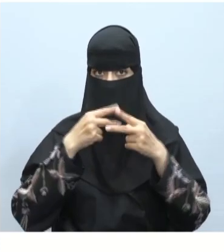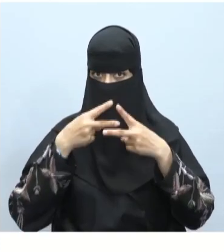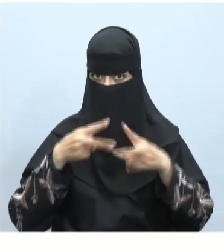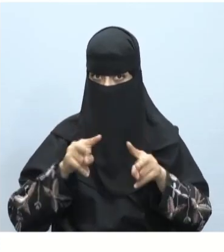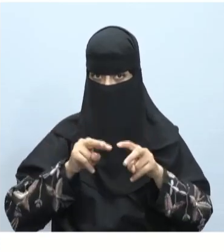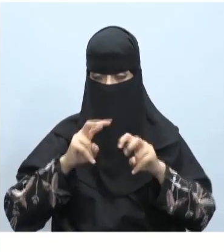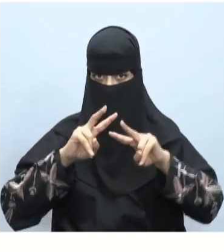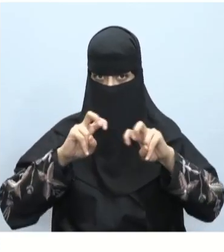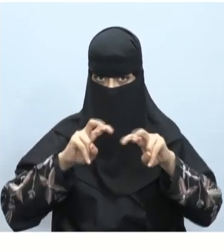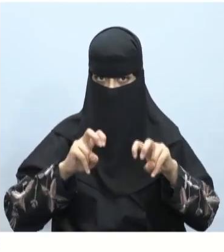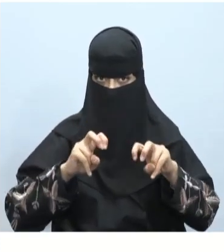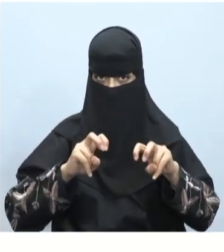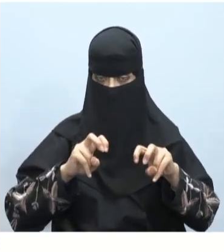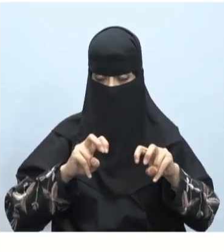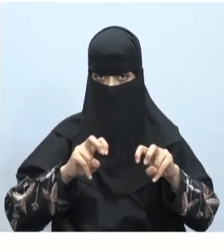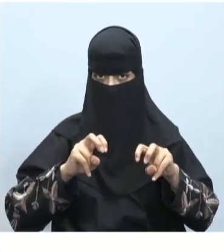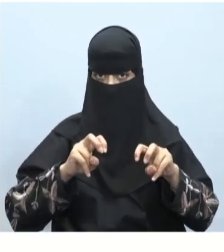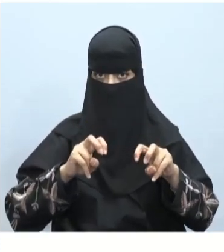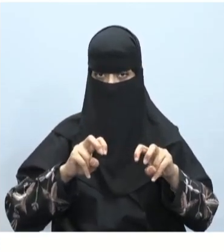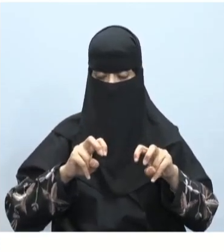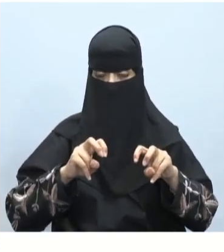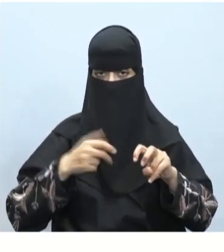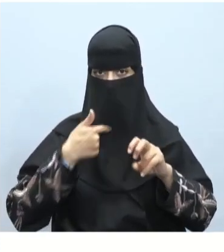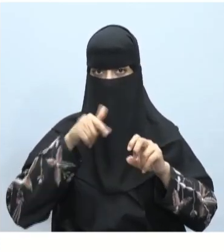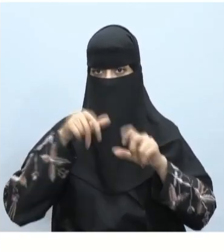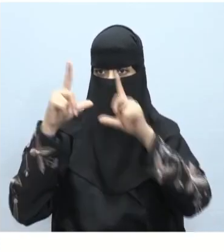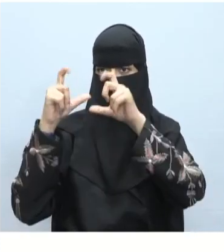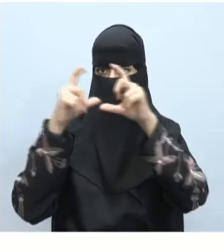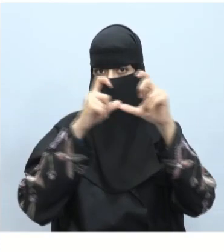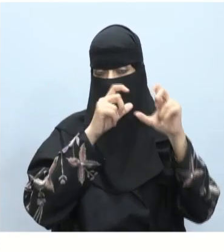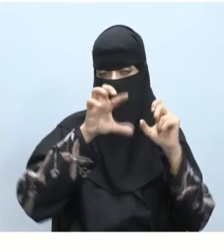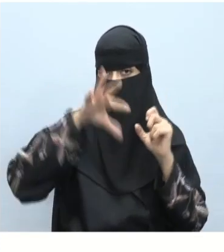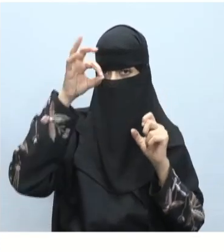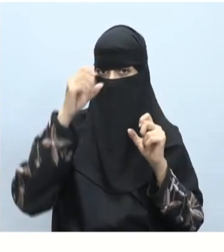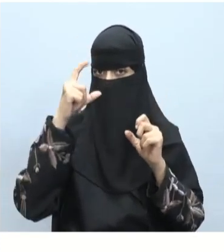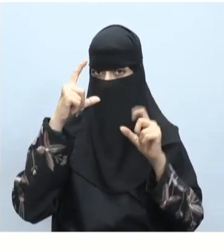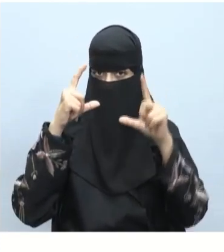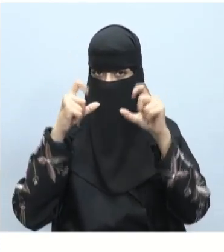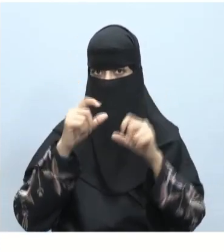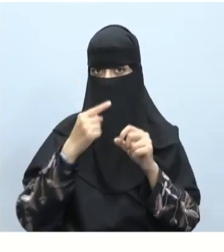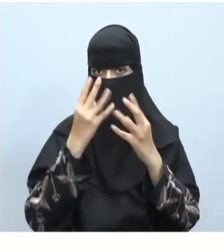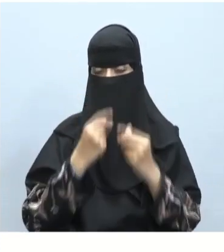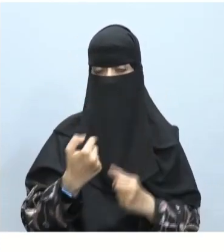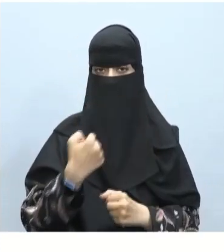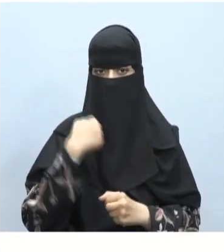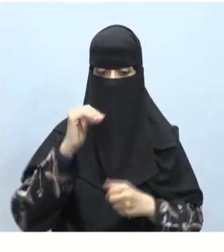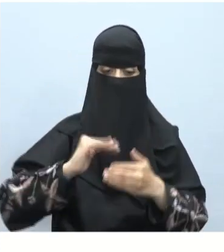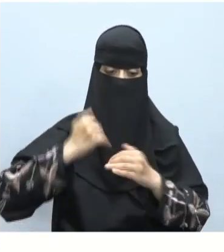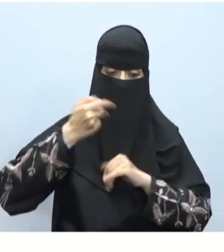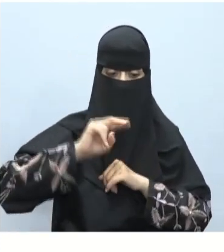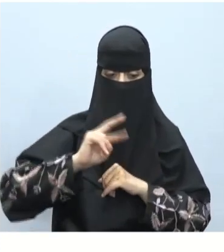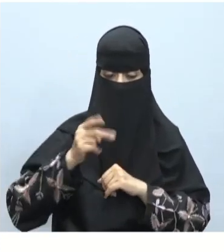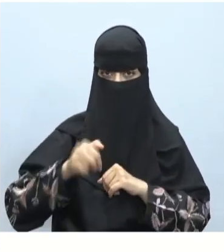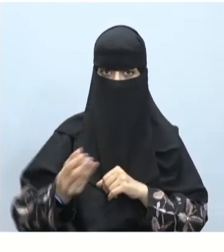كتابة النص وضغط على أيقونة البحث سنختار أحد هذه الصور بعد ذلك نضغط